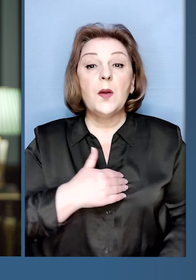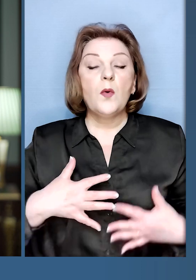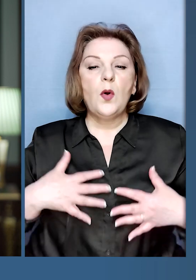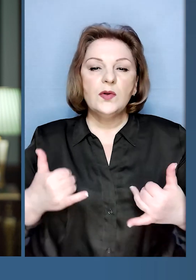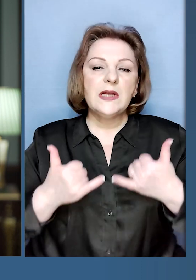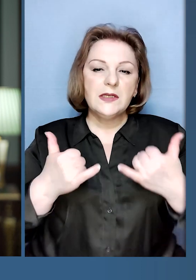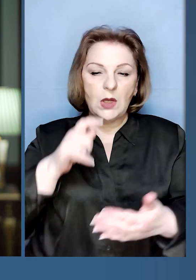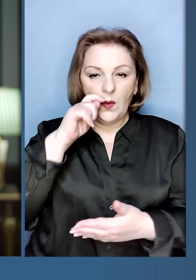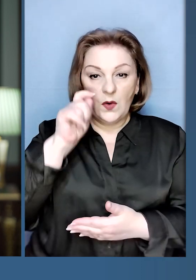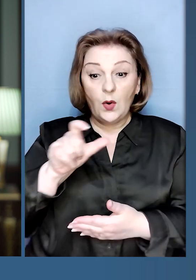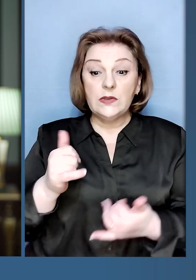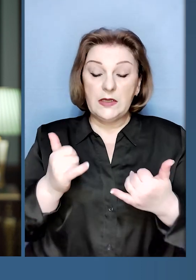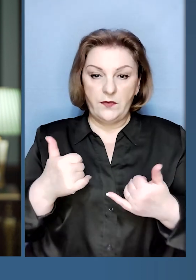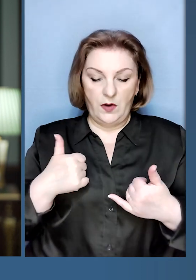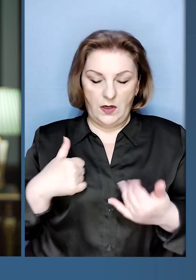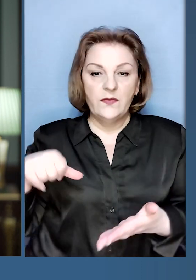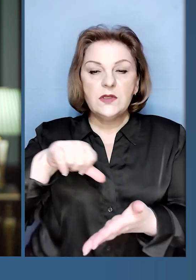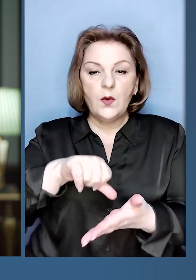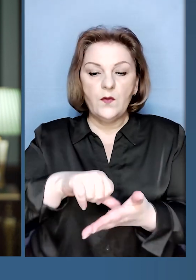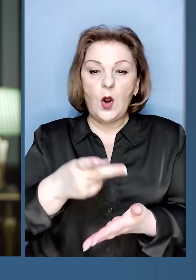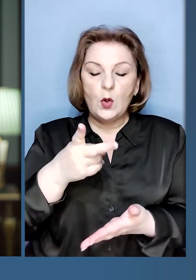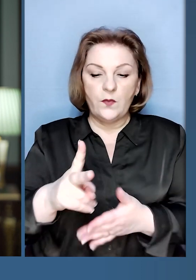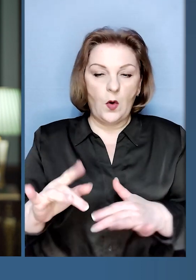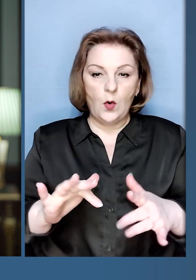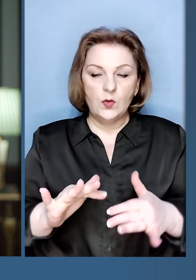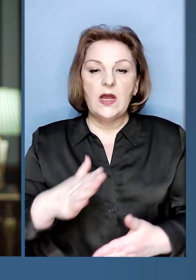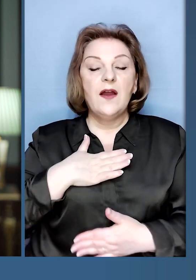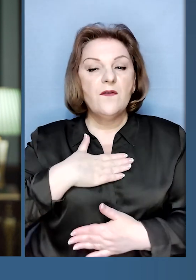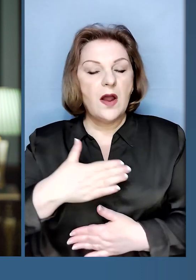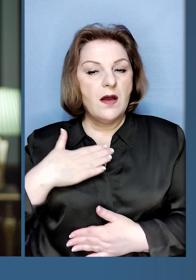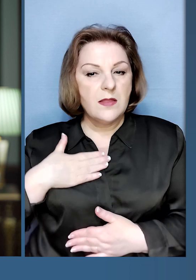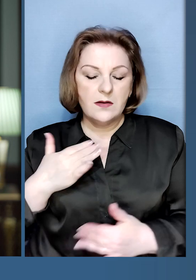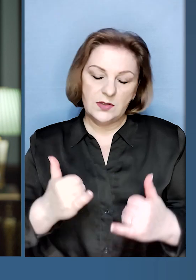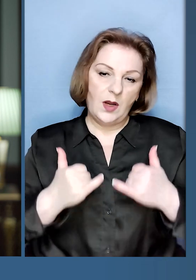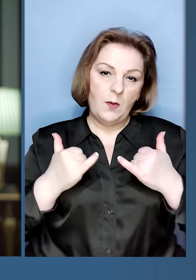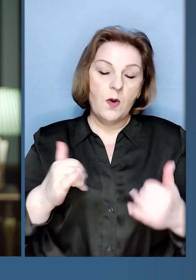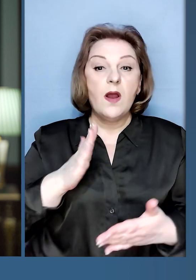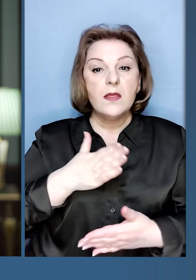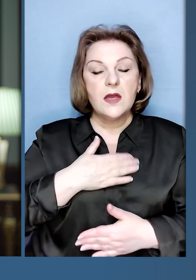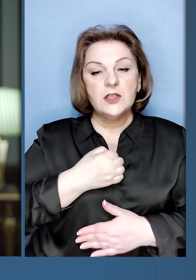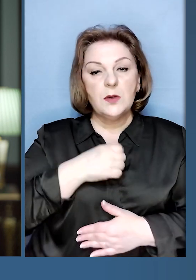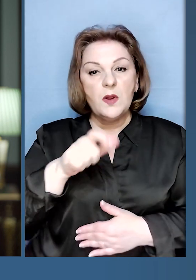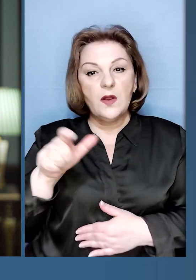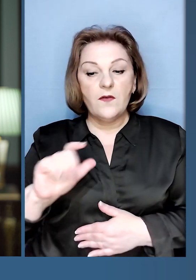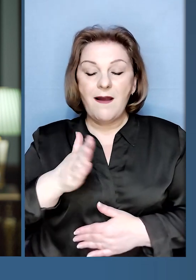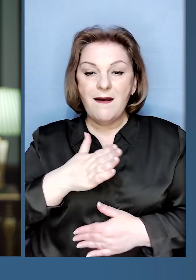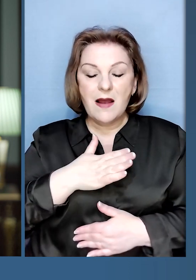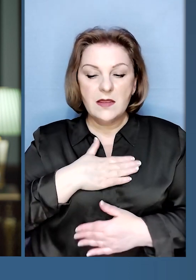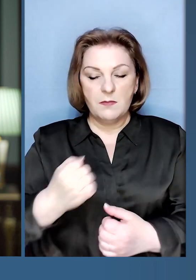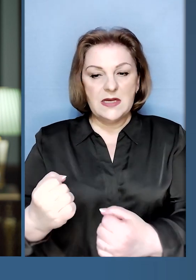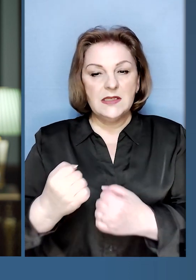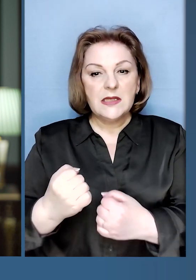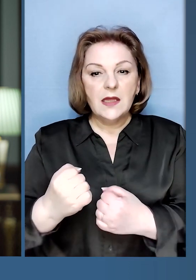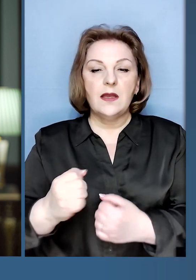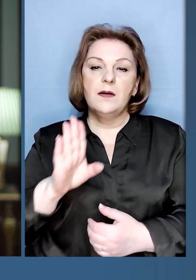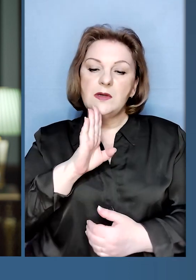Бажаю здоров'я, шановні українці! Сьогодні взяв участь у двох заходах вдячності і поваги нашим воїнам, нашим